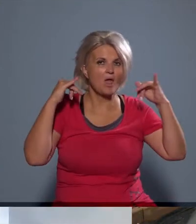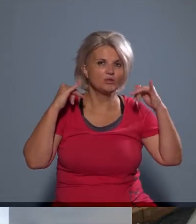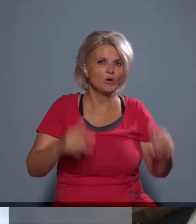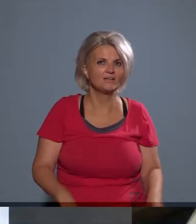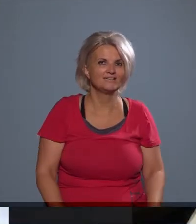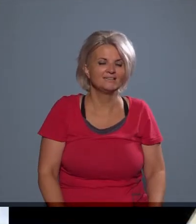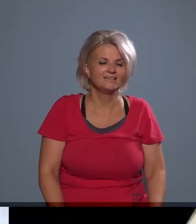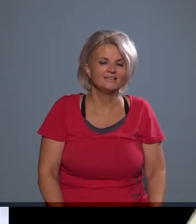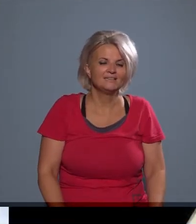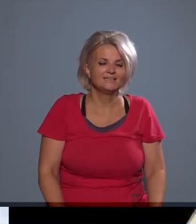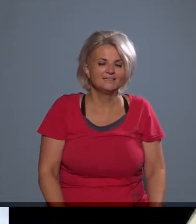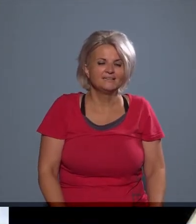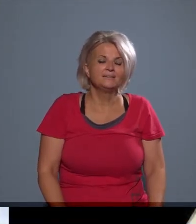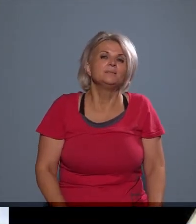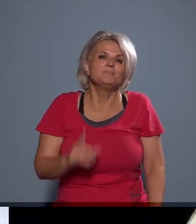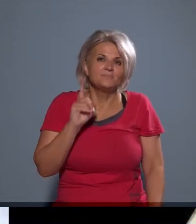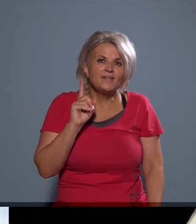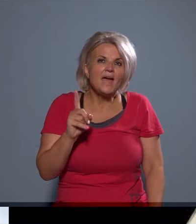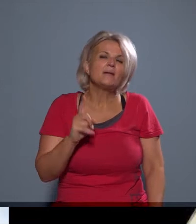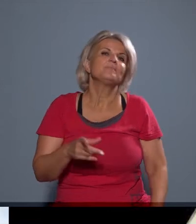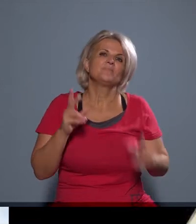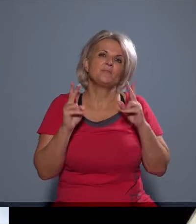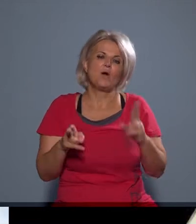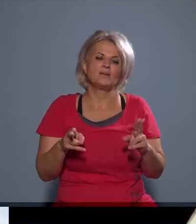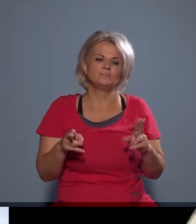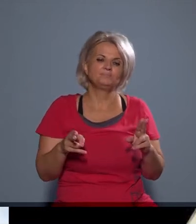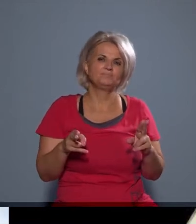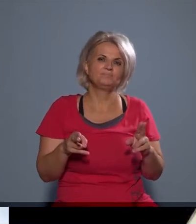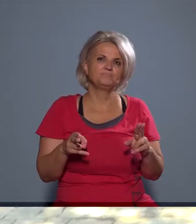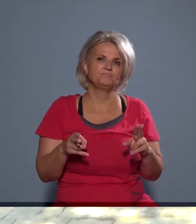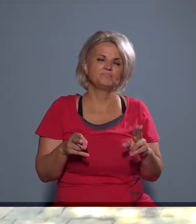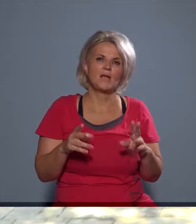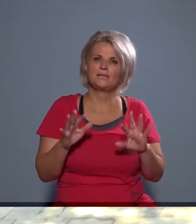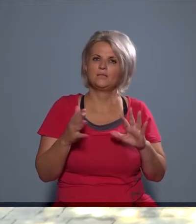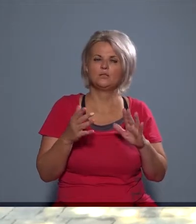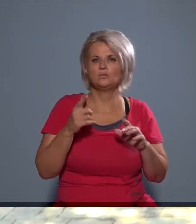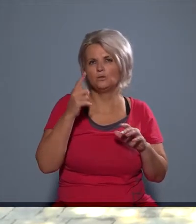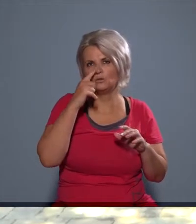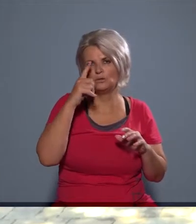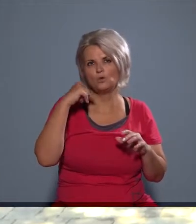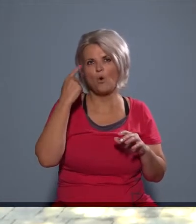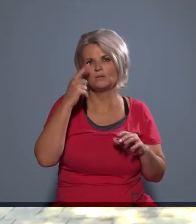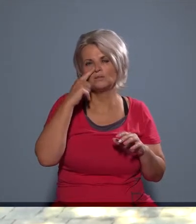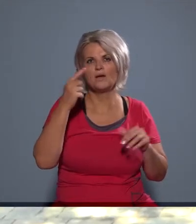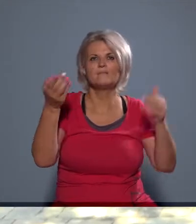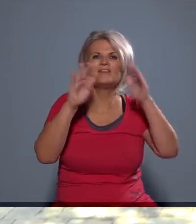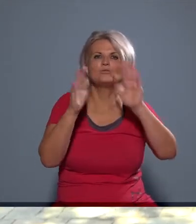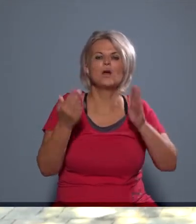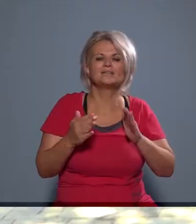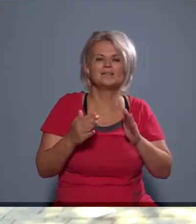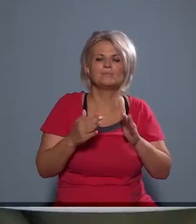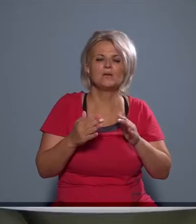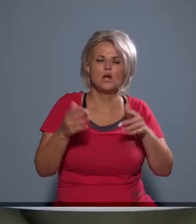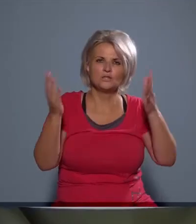állatokról is szeretek. De vannak teljesen nonfiguratív szobraim is.